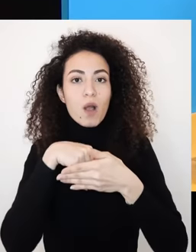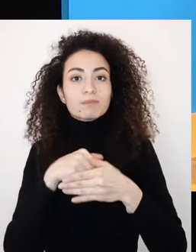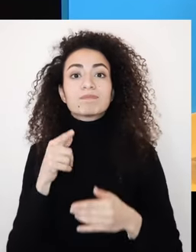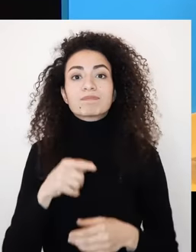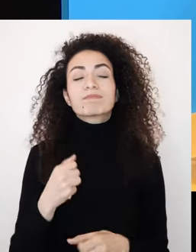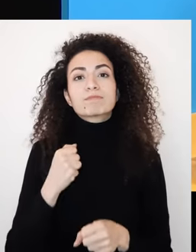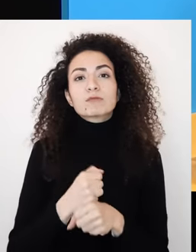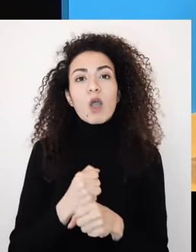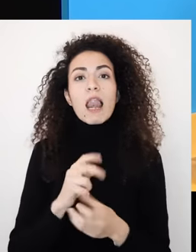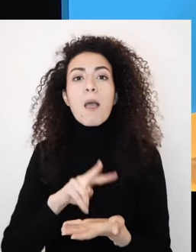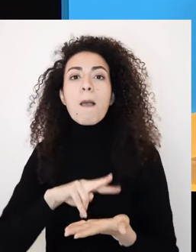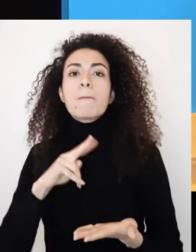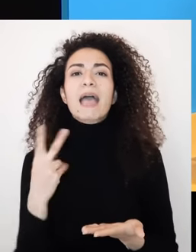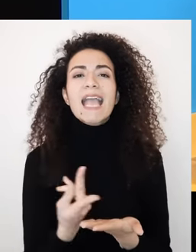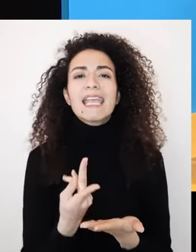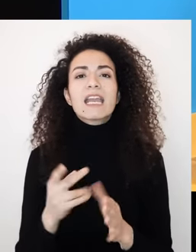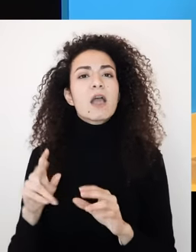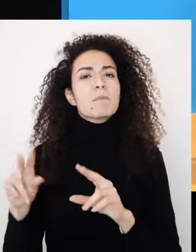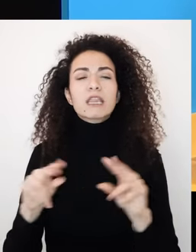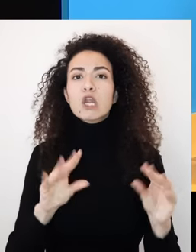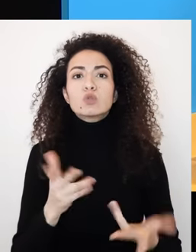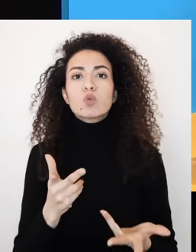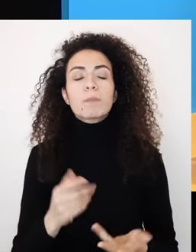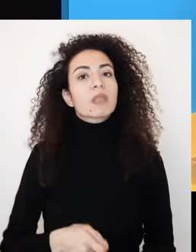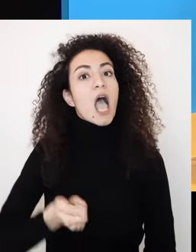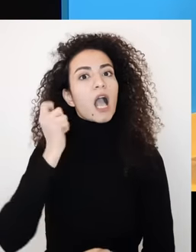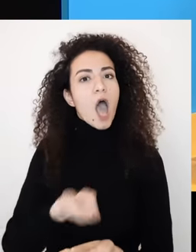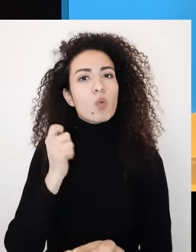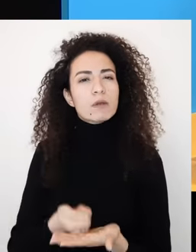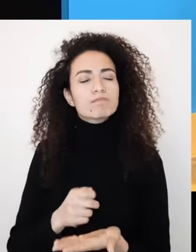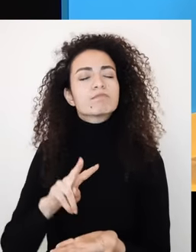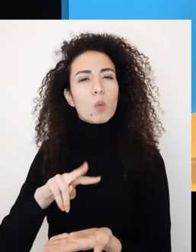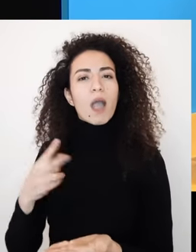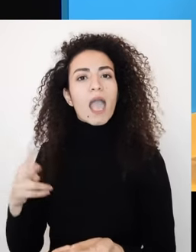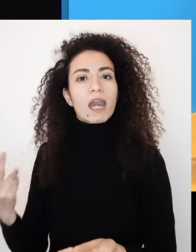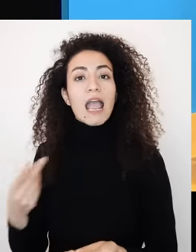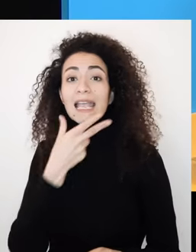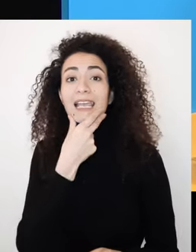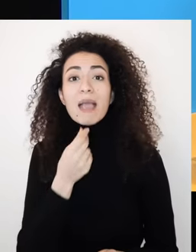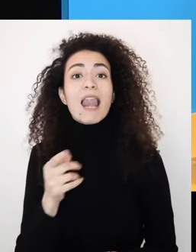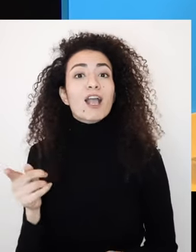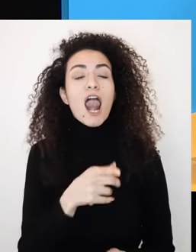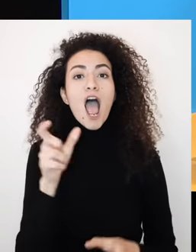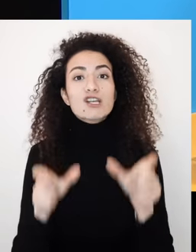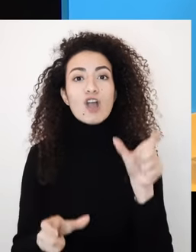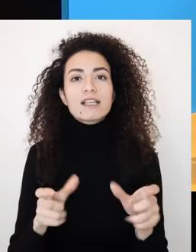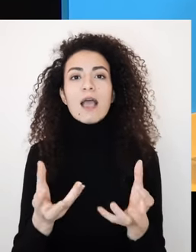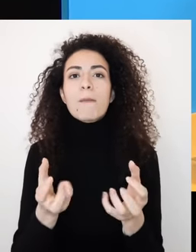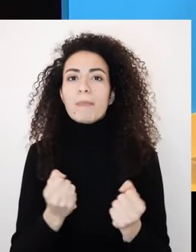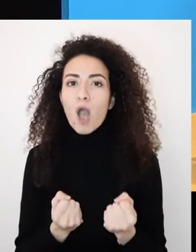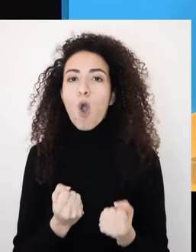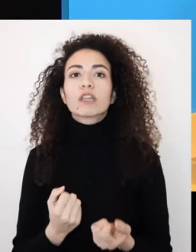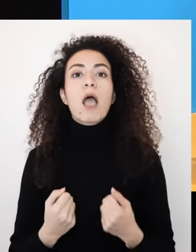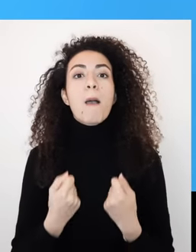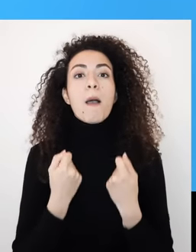والتي بتعمل على تغيير الإطار الأكبر مثل إدراج وتطوير القوانين لتمكين الأفراد من تحسين شروط